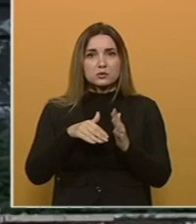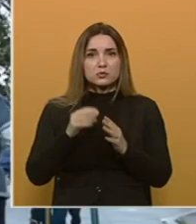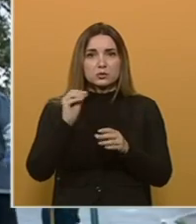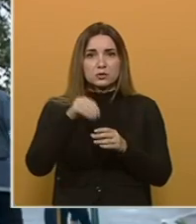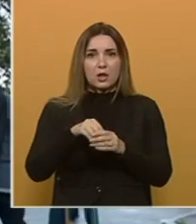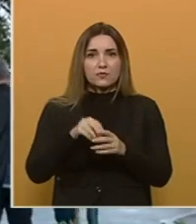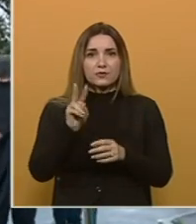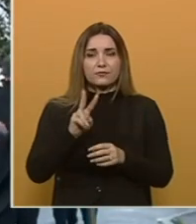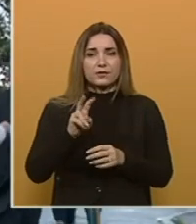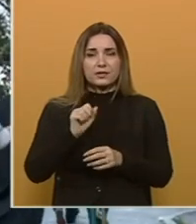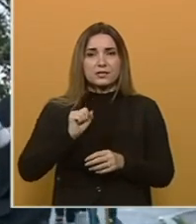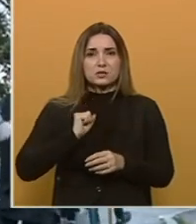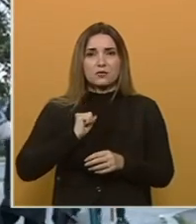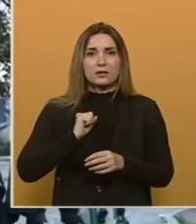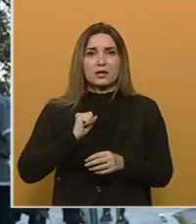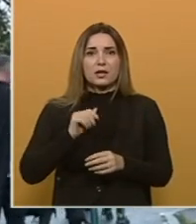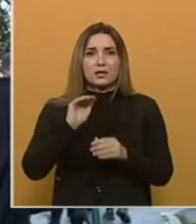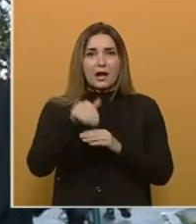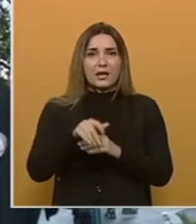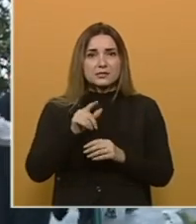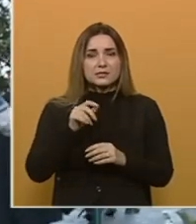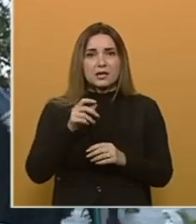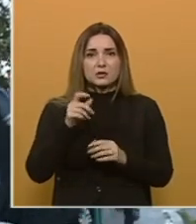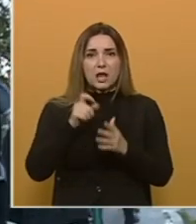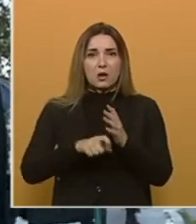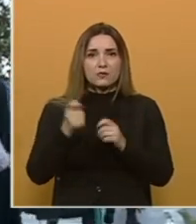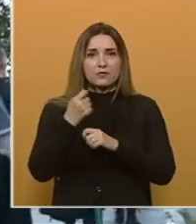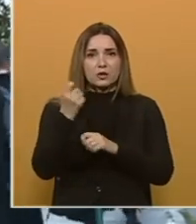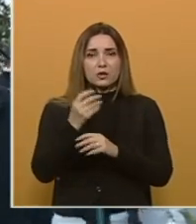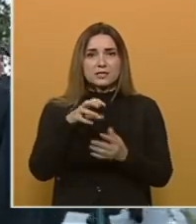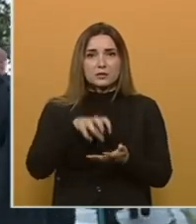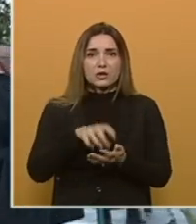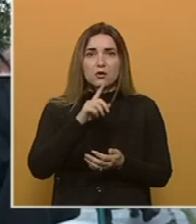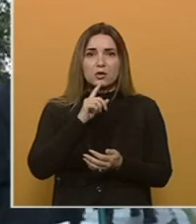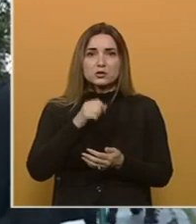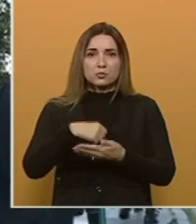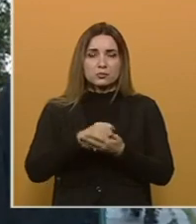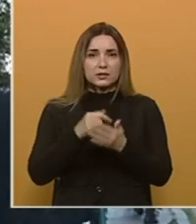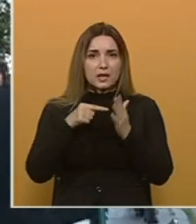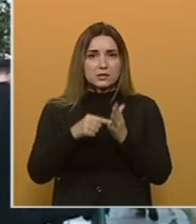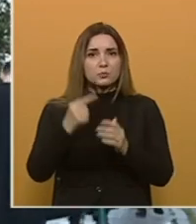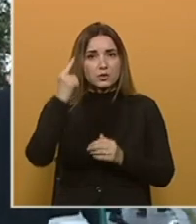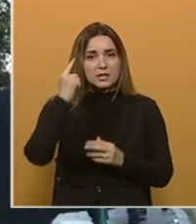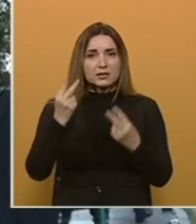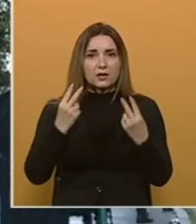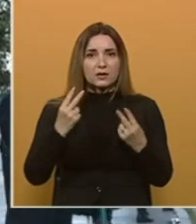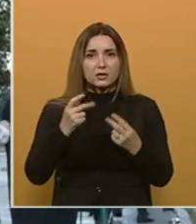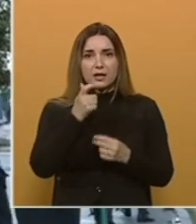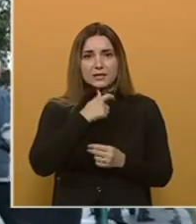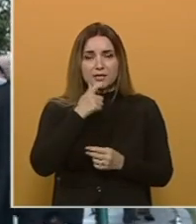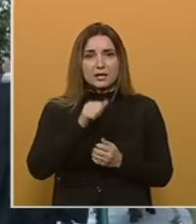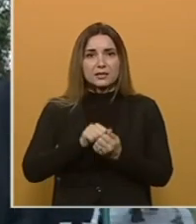sudjelovali Vitezovi Kraljevskog rada Jajca i članovi Vatrogasne brigade, koji su na simboličan način podsjetili na važnost